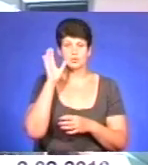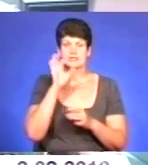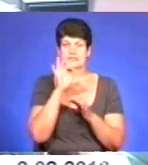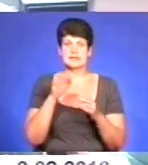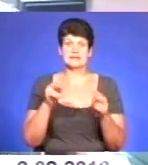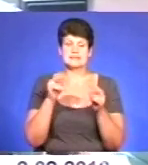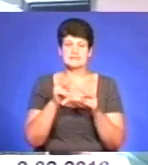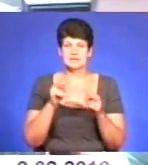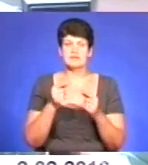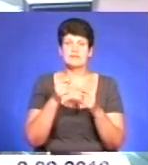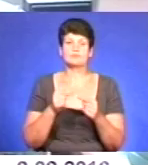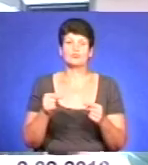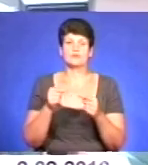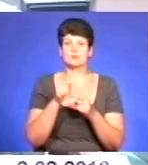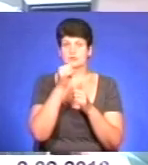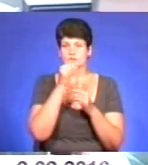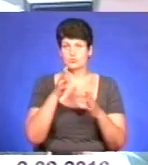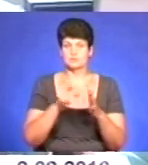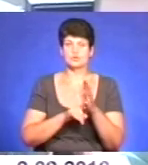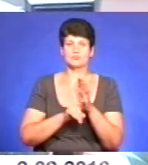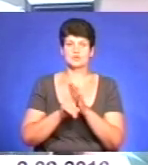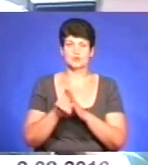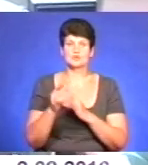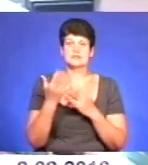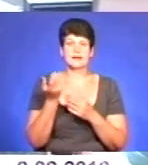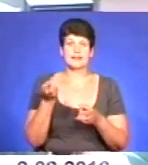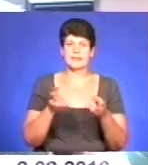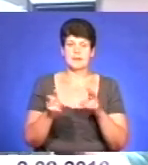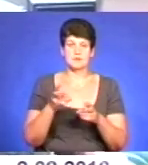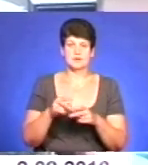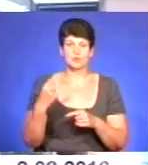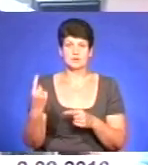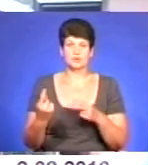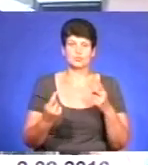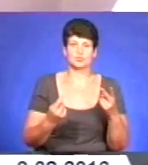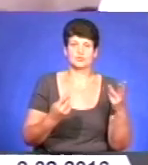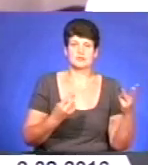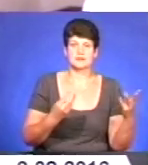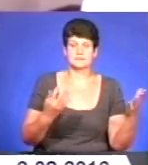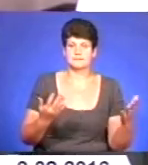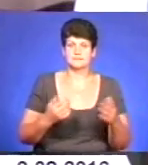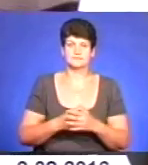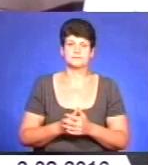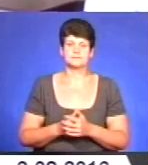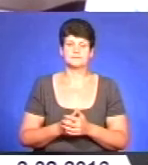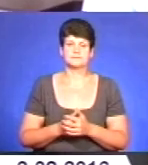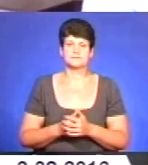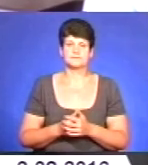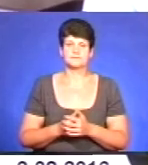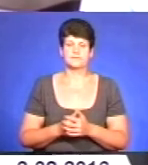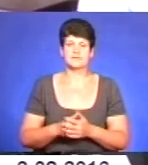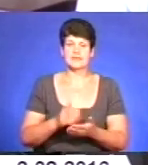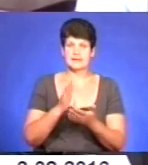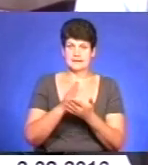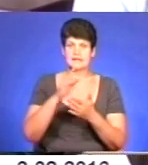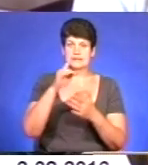І відповідно, бо не можемо приступити до початку, оскільки не з'являється, як не один, то другий, то третій. Певна інформація. Є